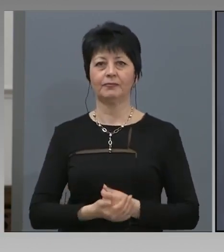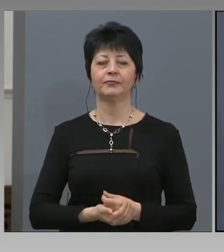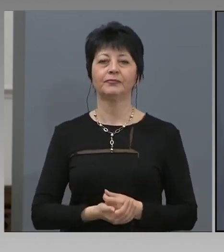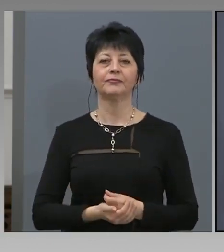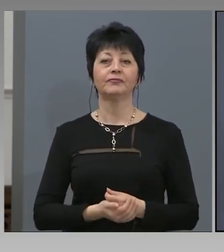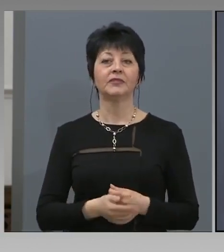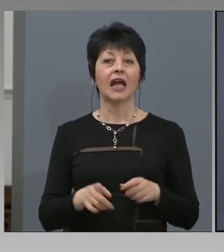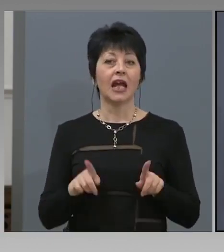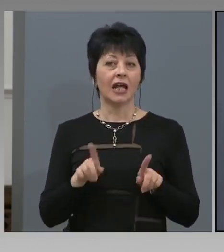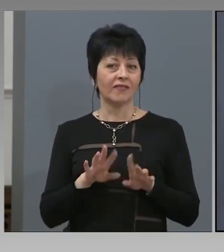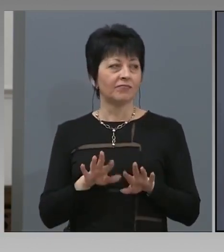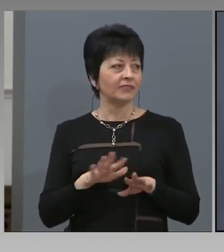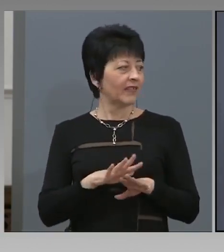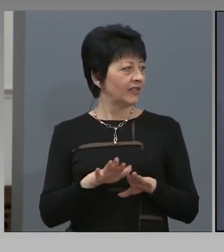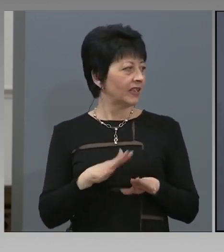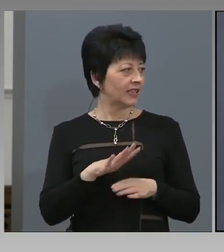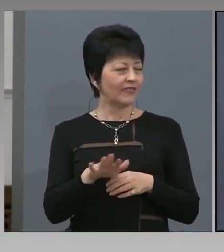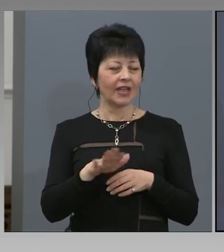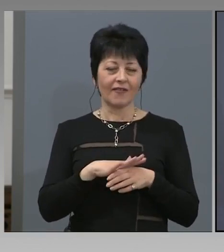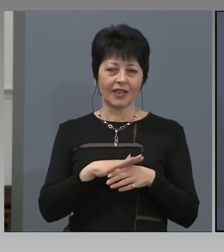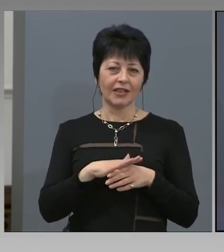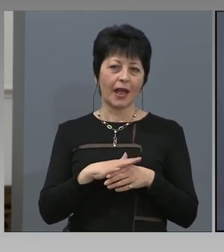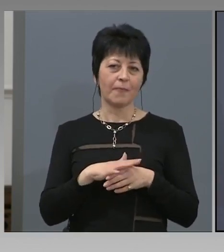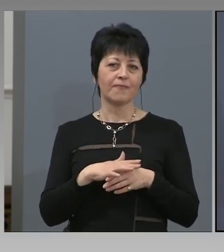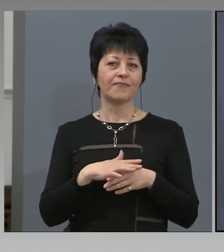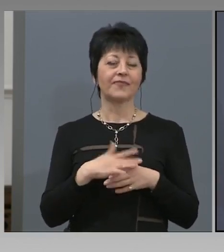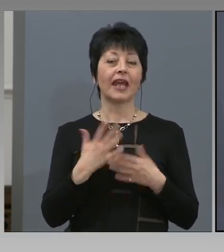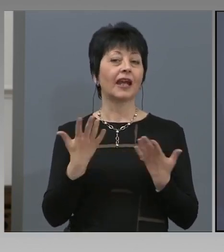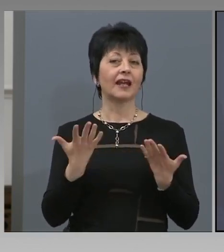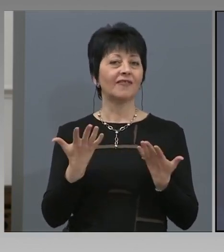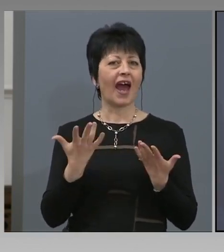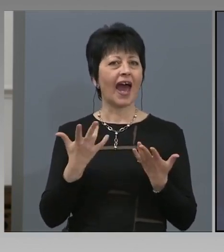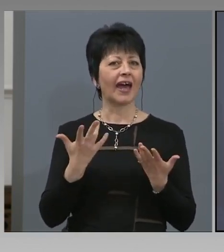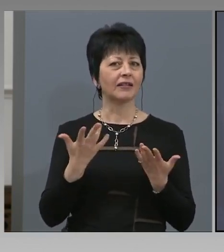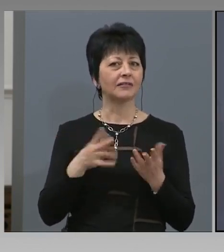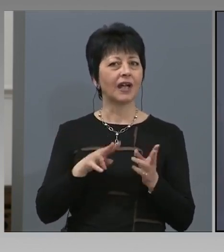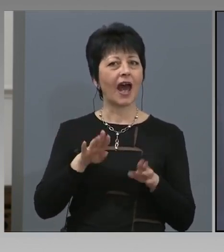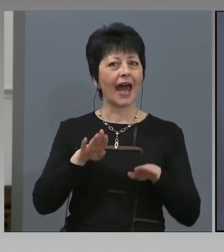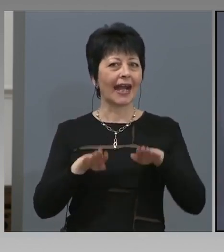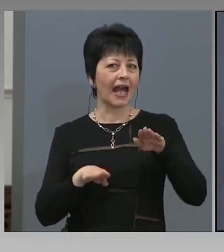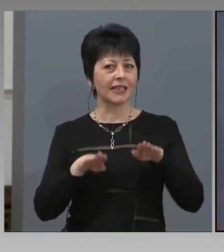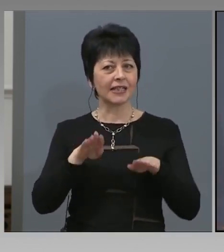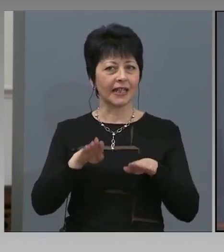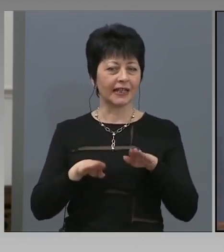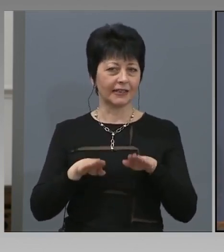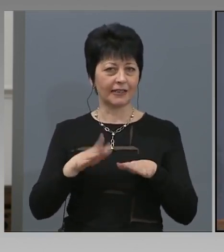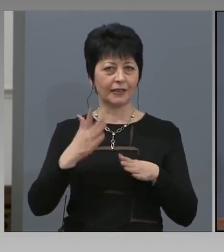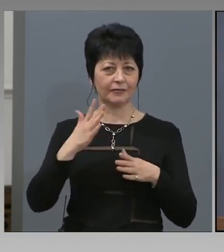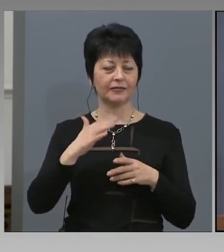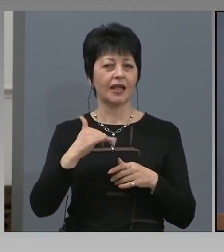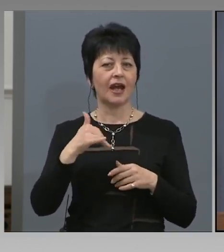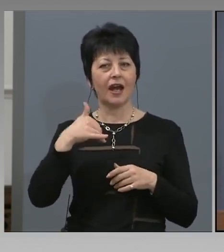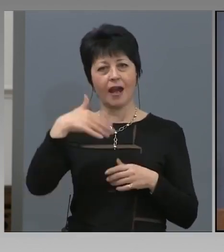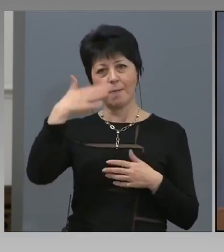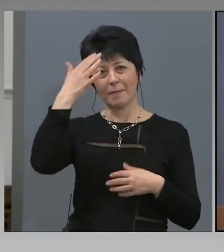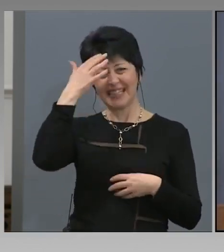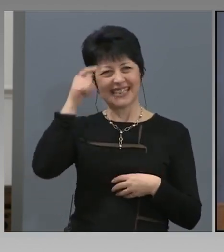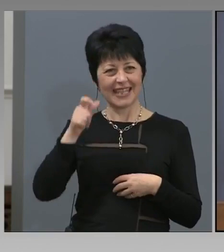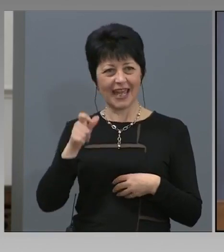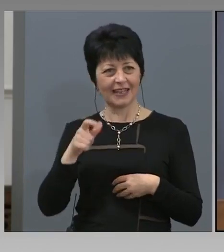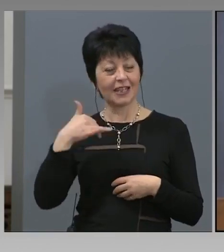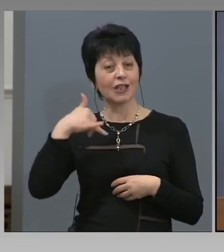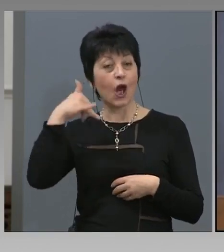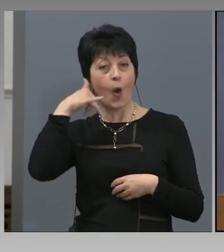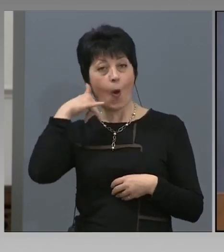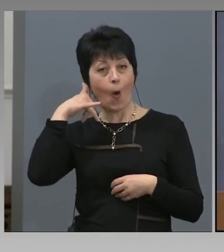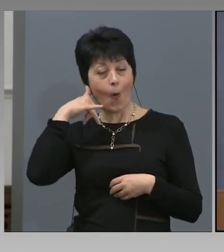Същност, господин Цеков, извиняйте, каква е разликата между това съответният пациент да се обади на личен лекар, да